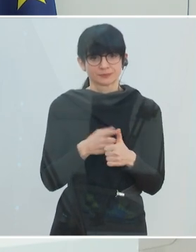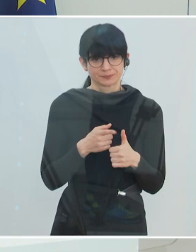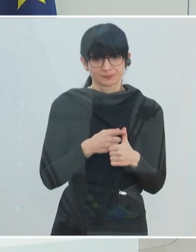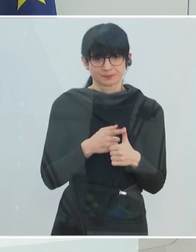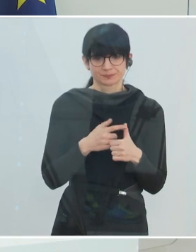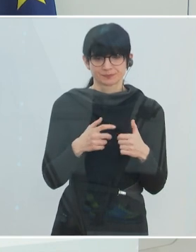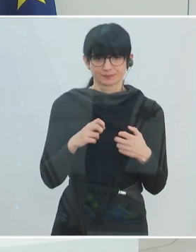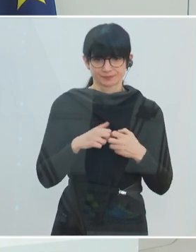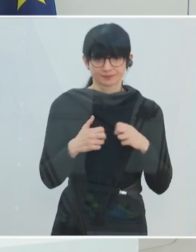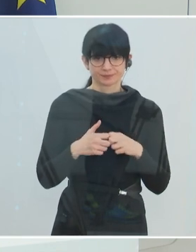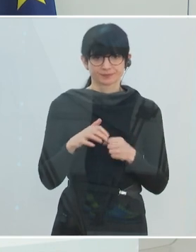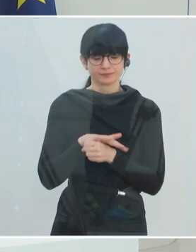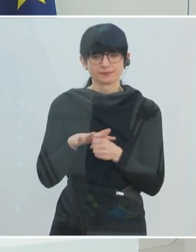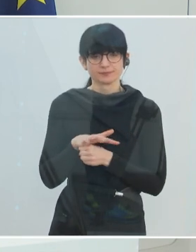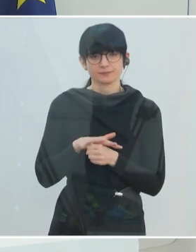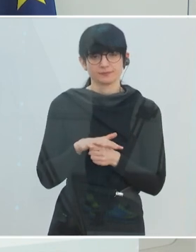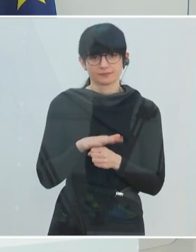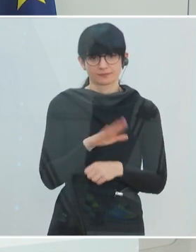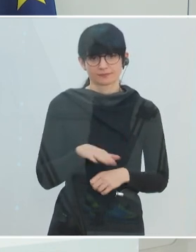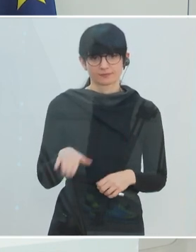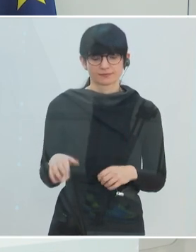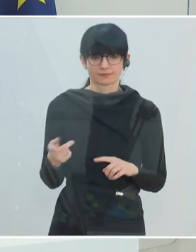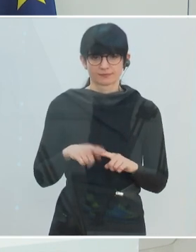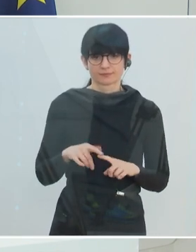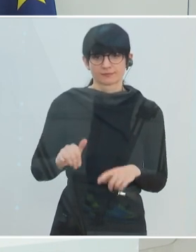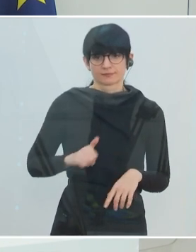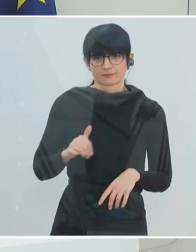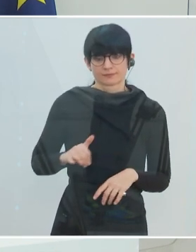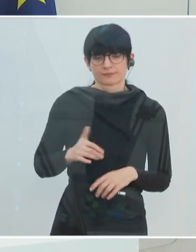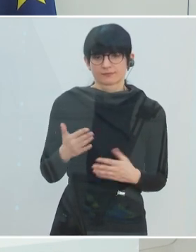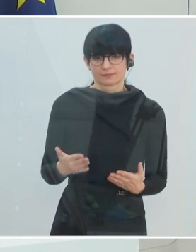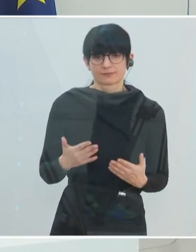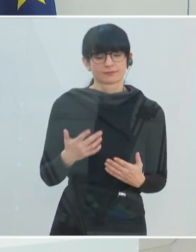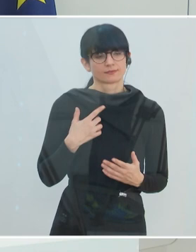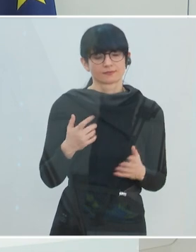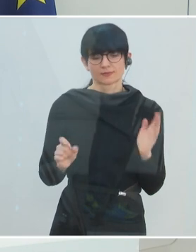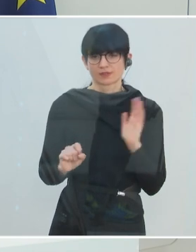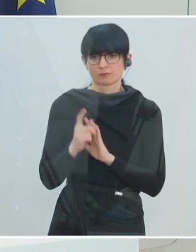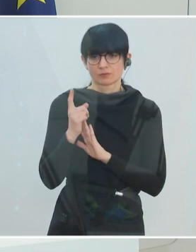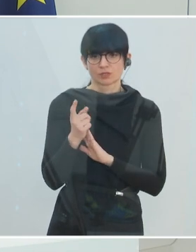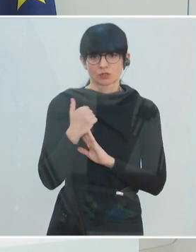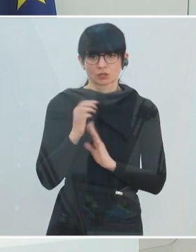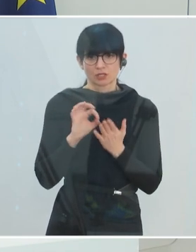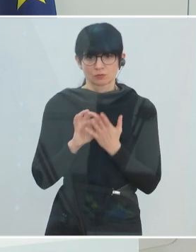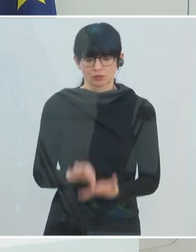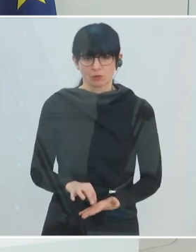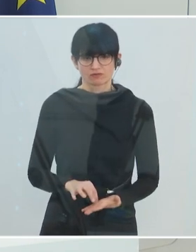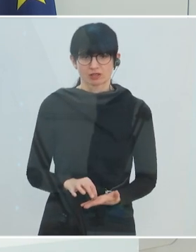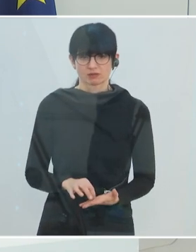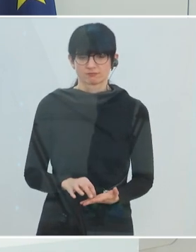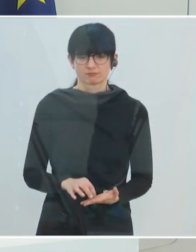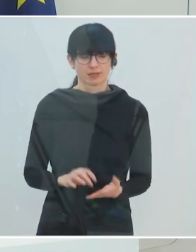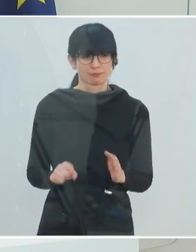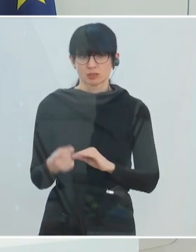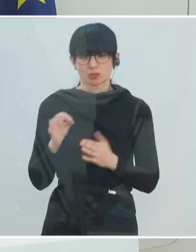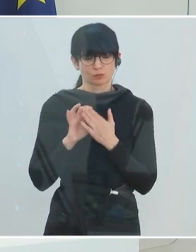Problemfeld sind natürlich die Kinder und die Jugendlichen, die ganz besonders betroffen sind von dieser